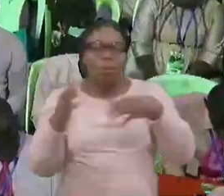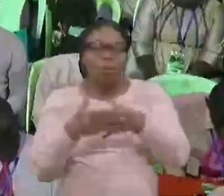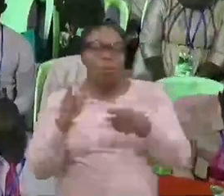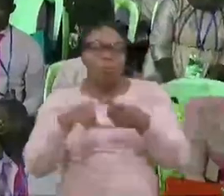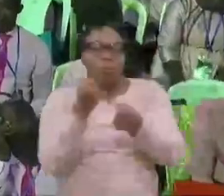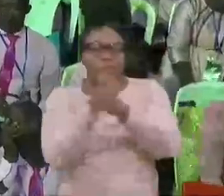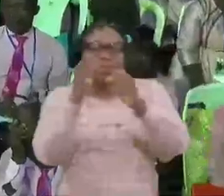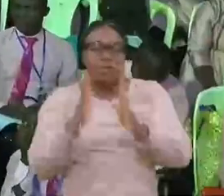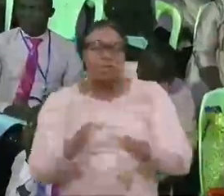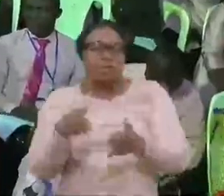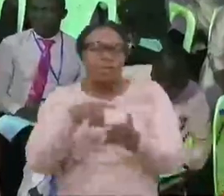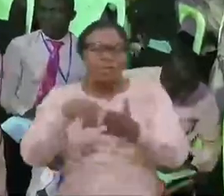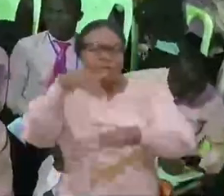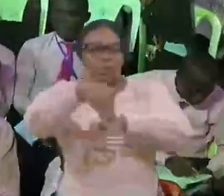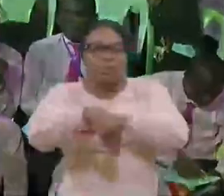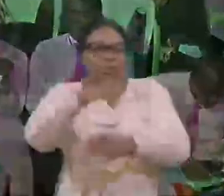amen